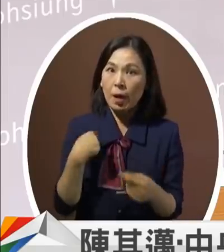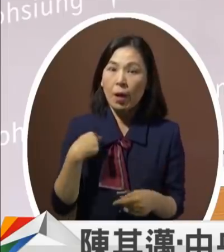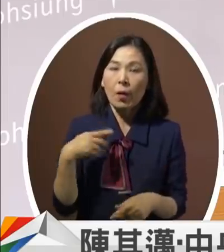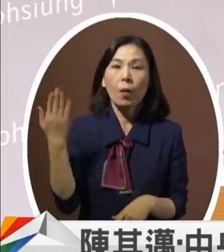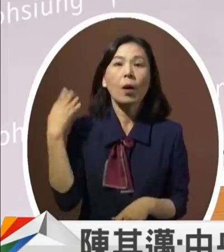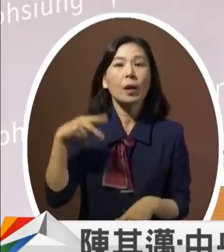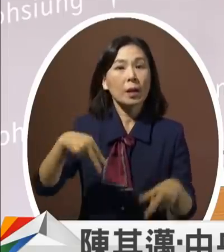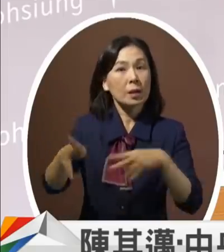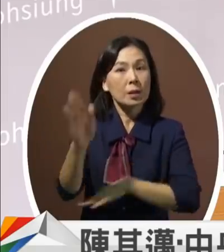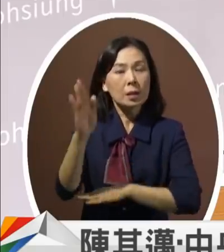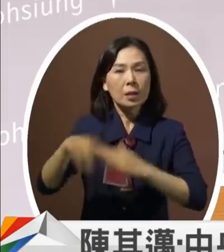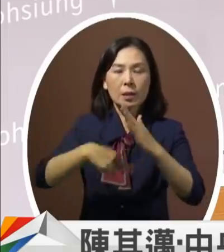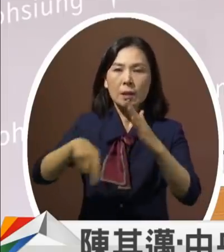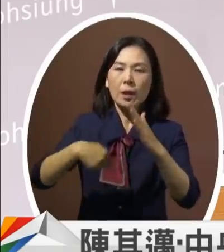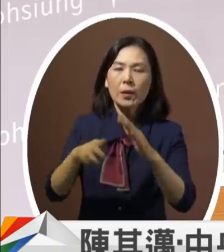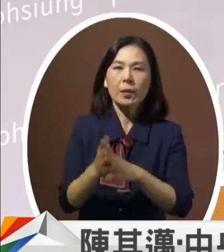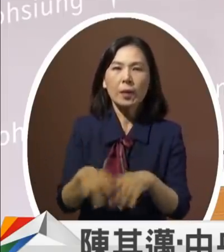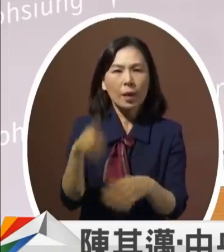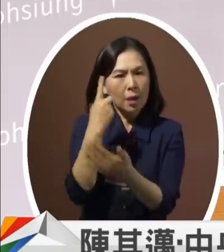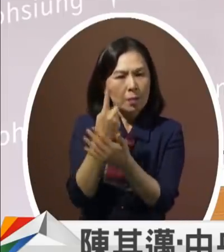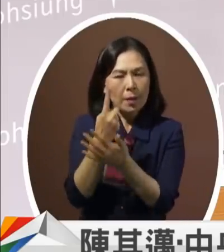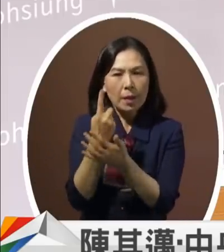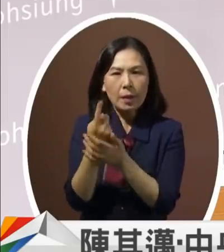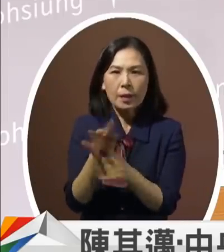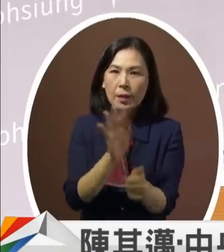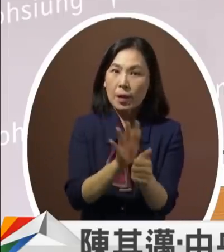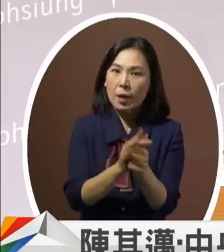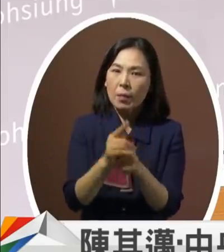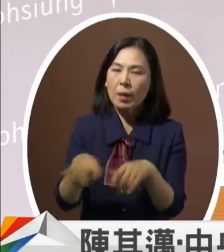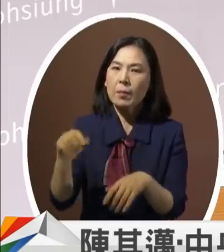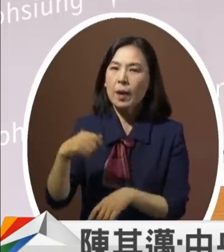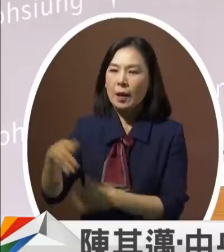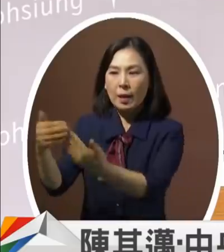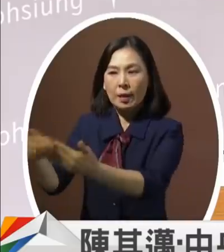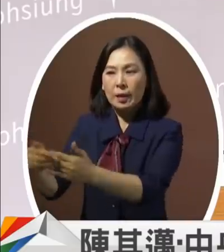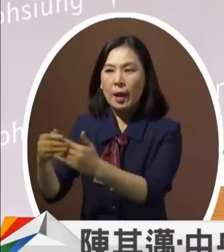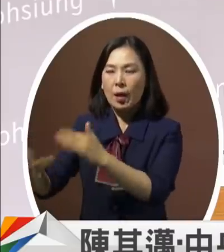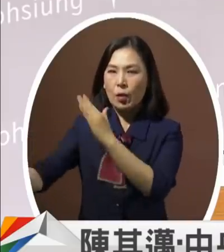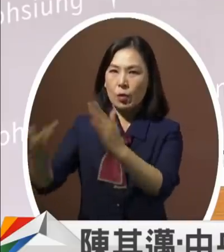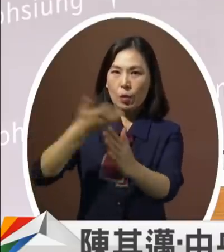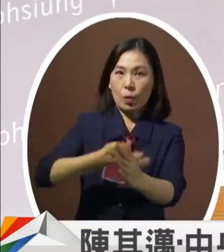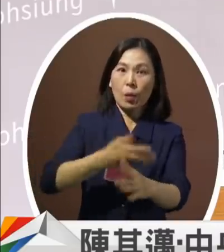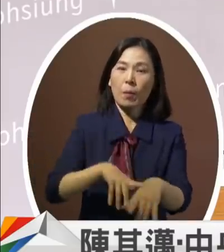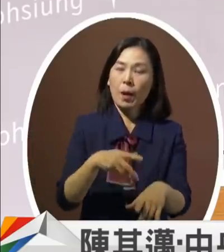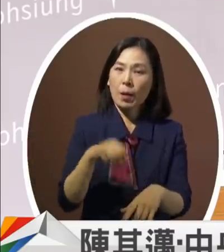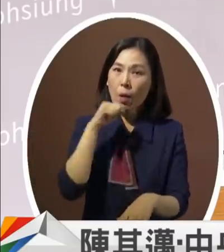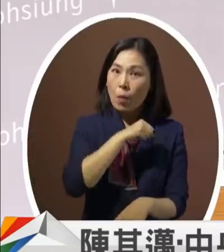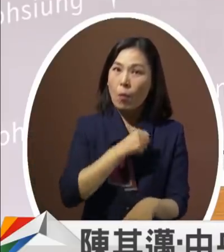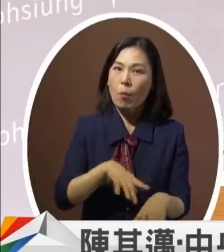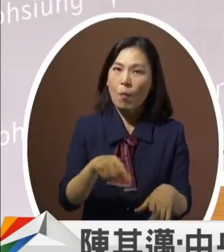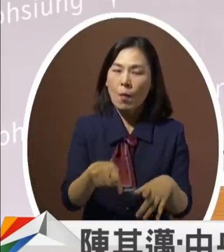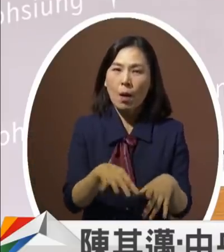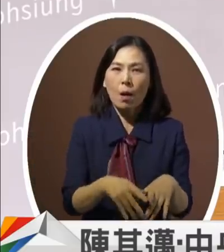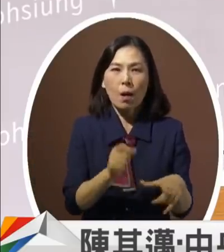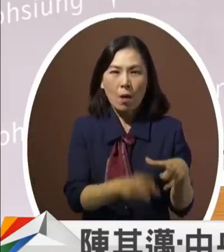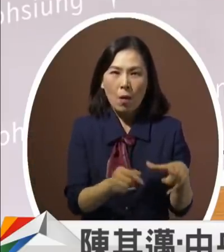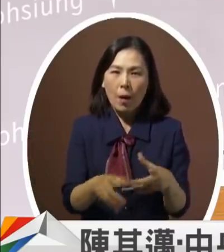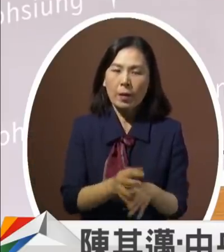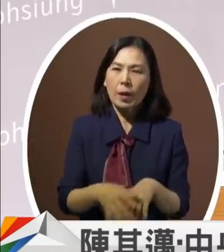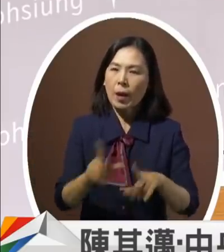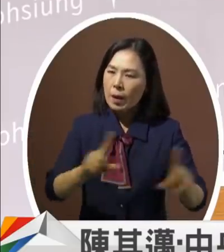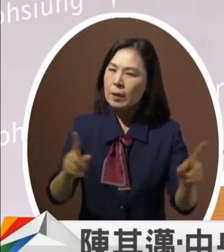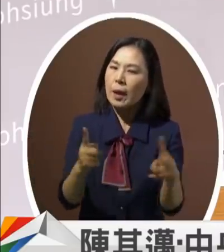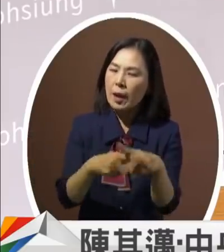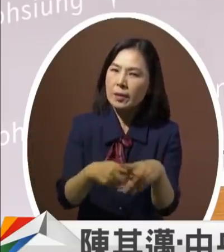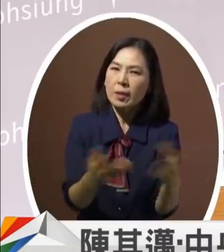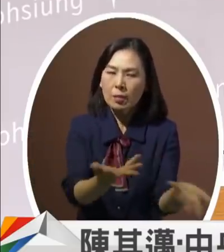每天几乎在解决各县市在台商回台等等这些投资方案里面碰到的这些大大小小的问题我都